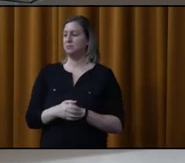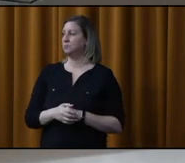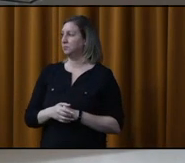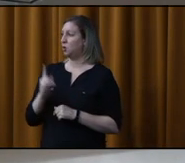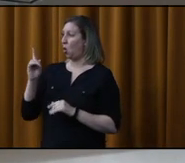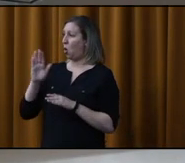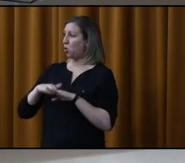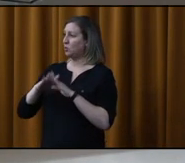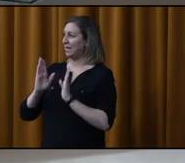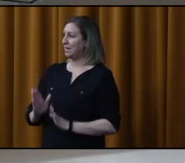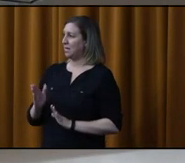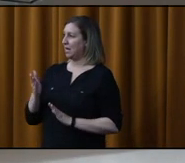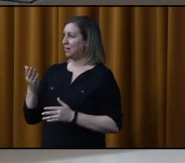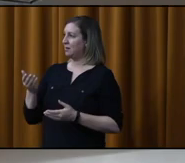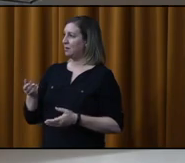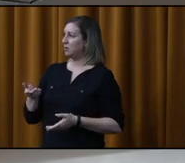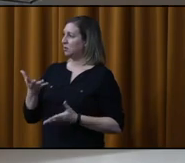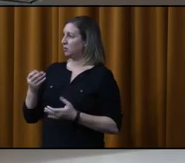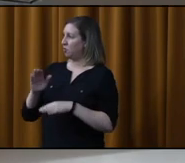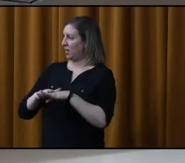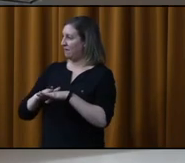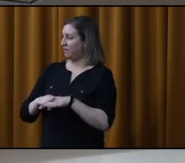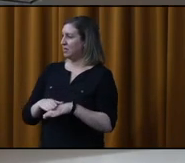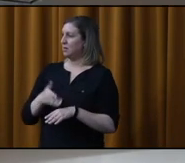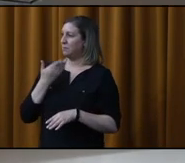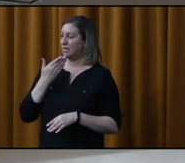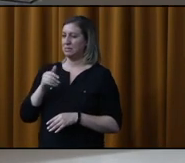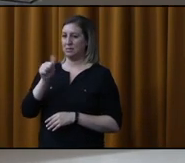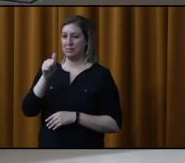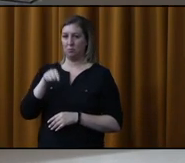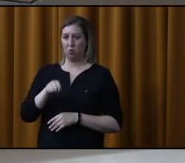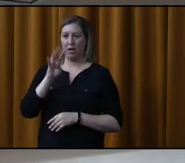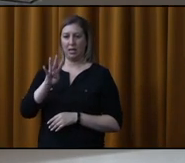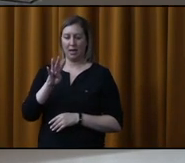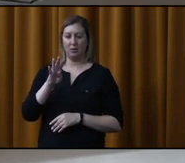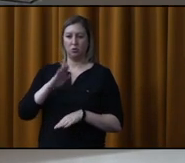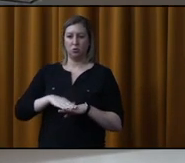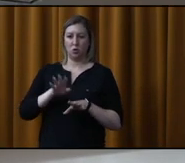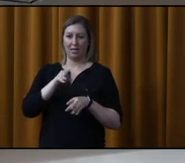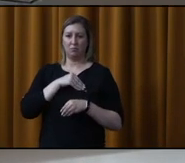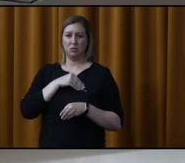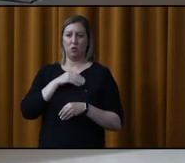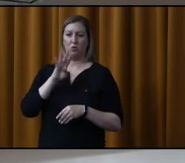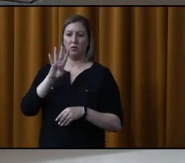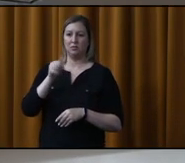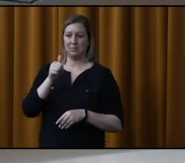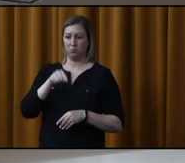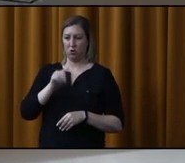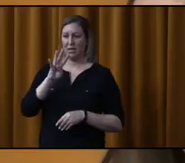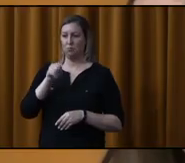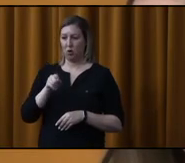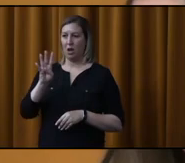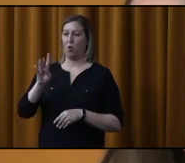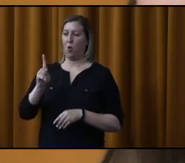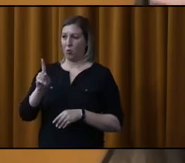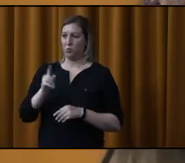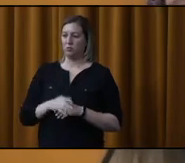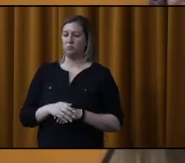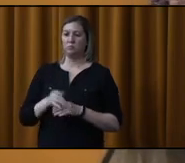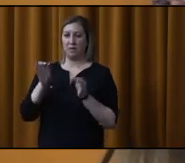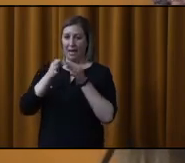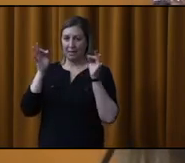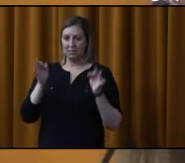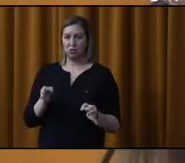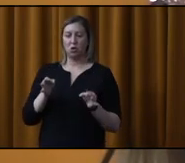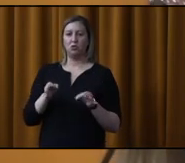donner l'avis? J'en donne l'avis, M. le Président. Merci. On tombe à 10.4 dans les adoptions. 10.4.1. Il serait résolu